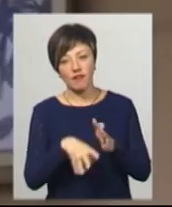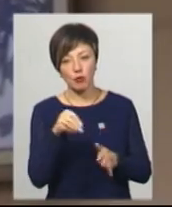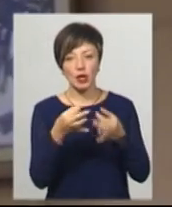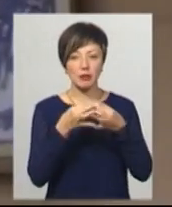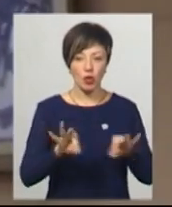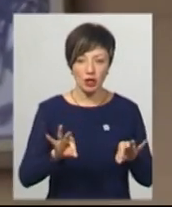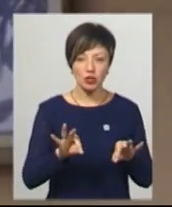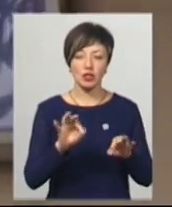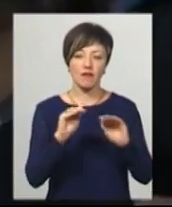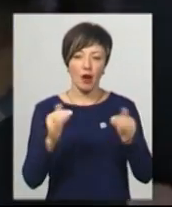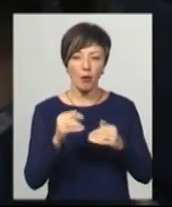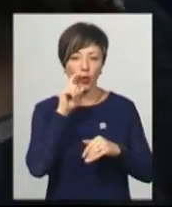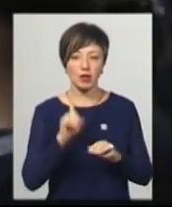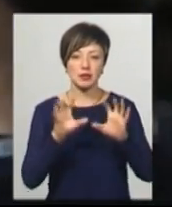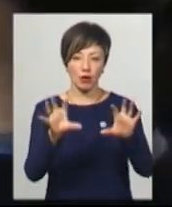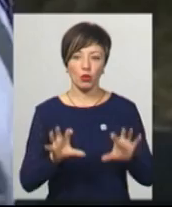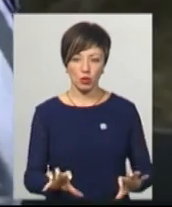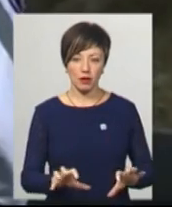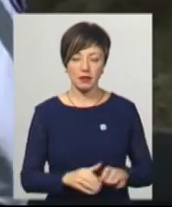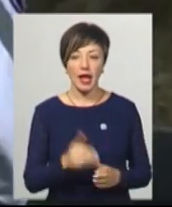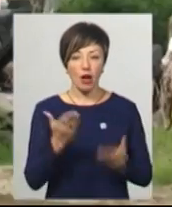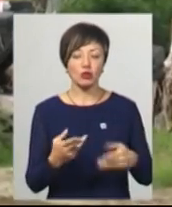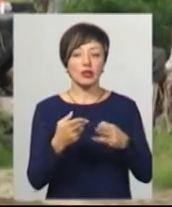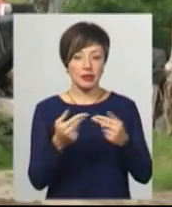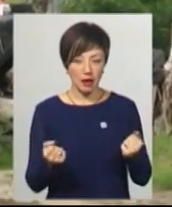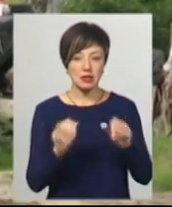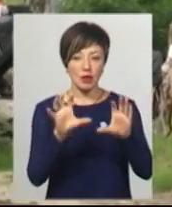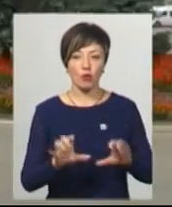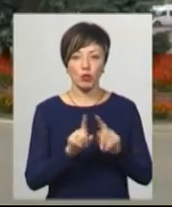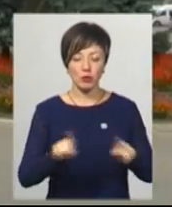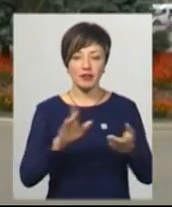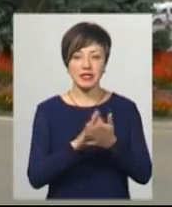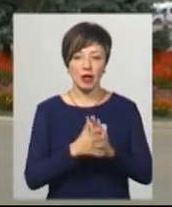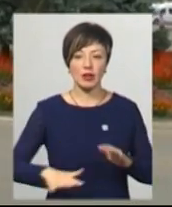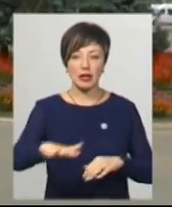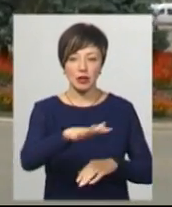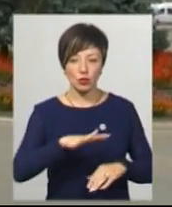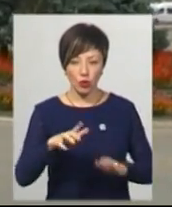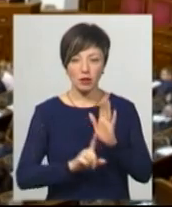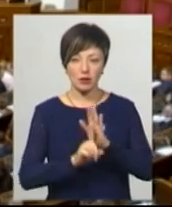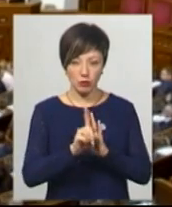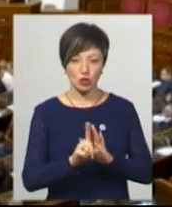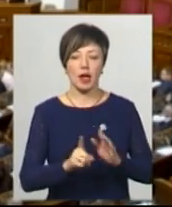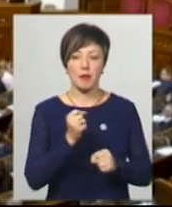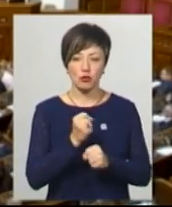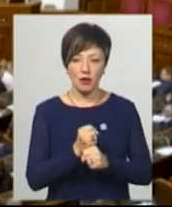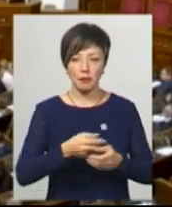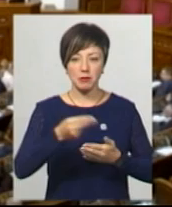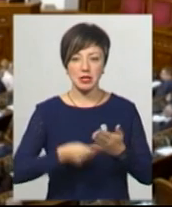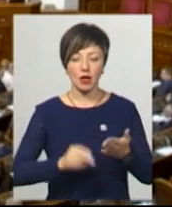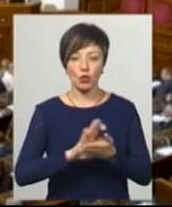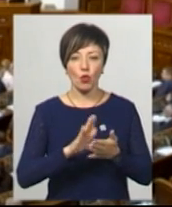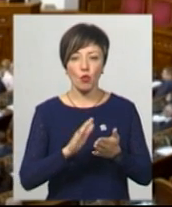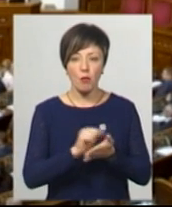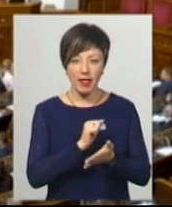демократично та в рамках українського законодавства. Якщо так, то закон про особливий статус цих територій набирає чинності. Підписання документа в